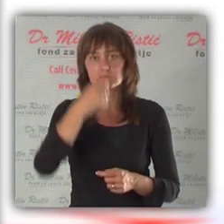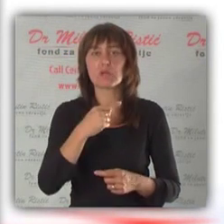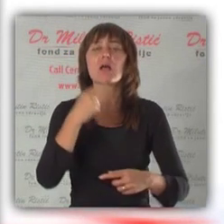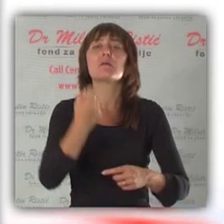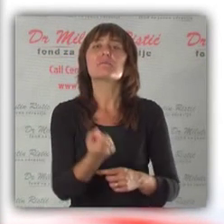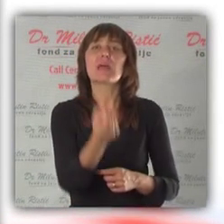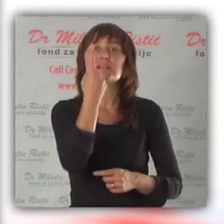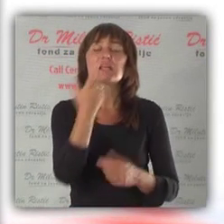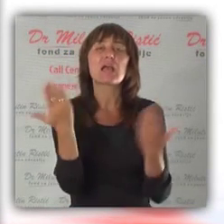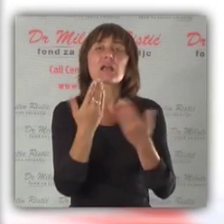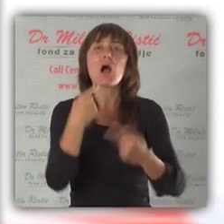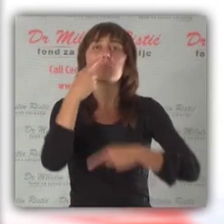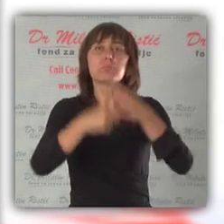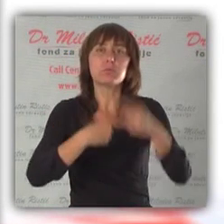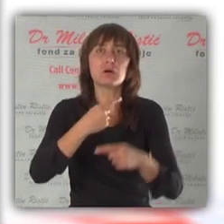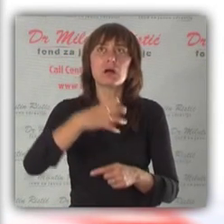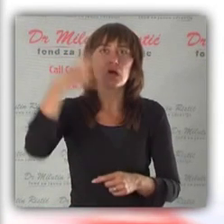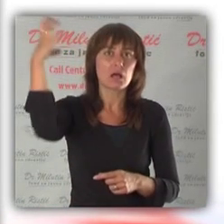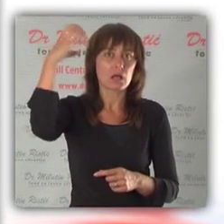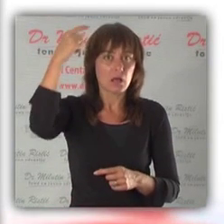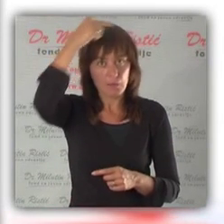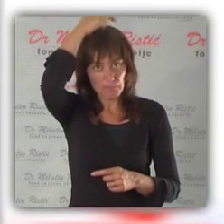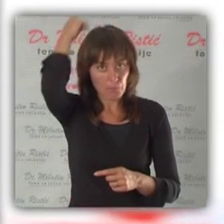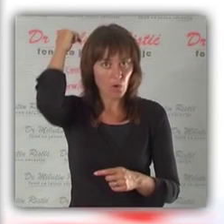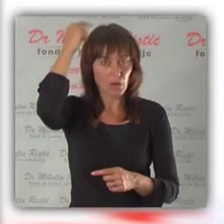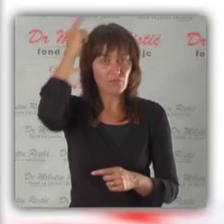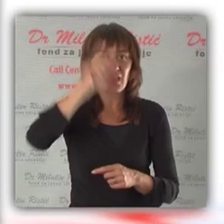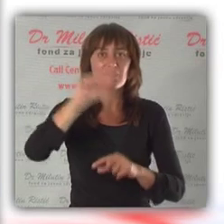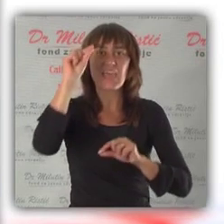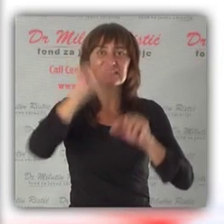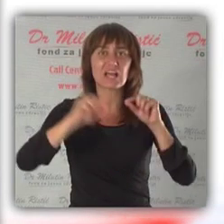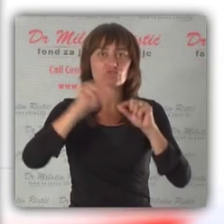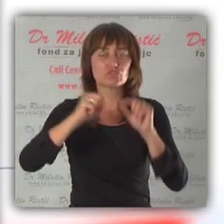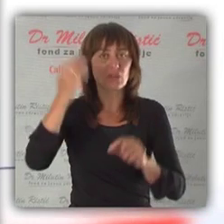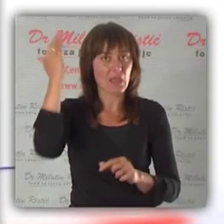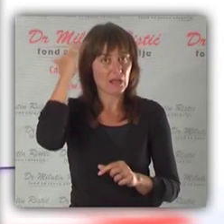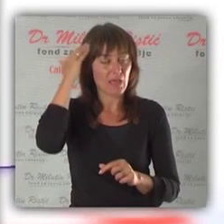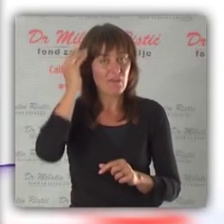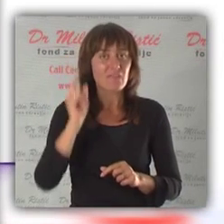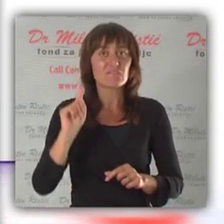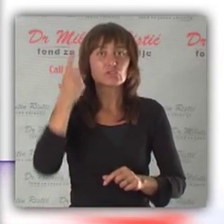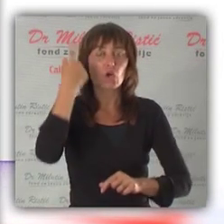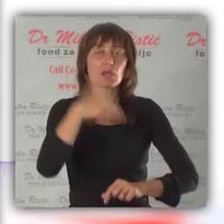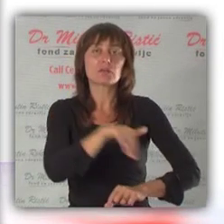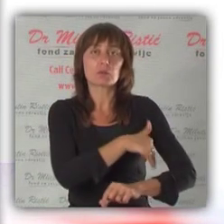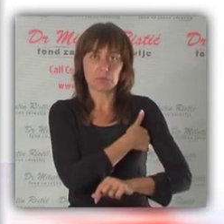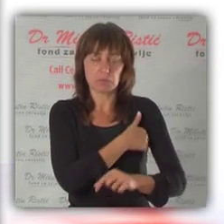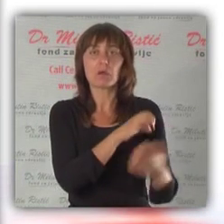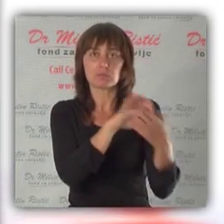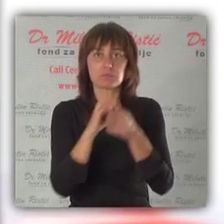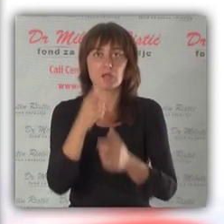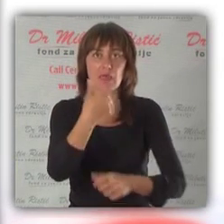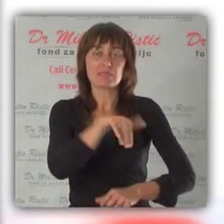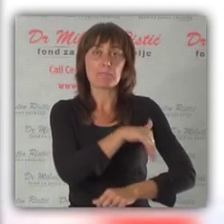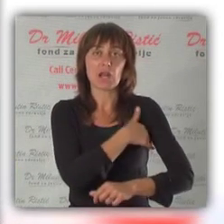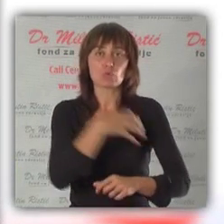glavoboljom, a nastaje najčešće kao posledica izlaganja poglavine, znači nezaštićene glave visokoj